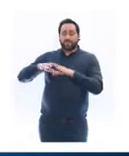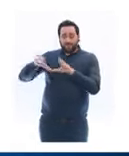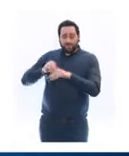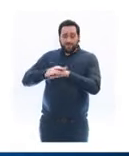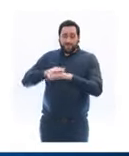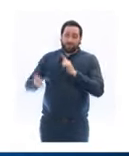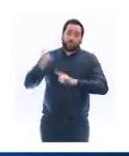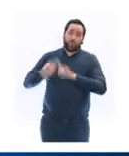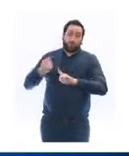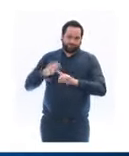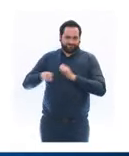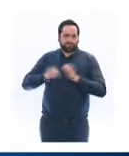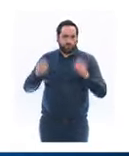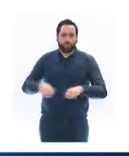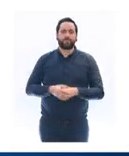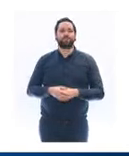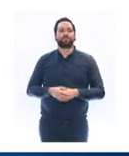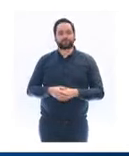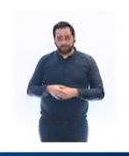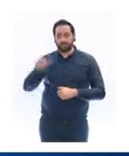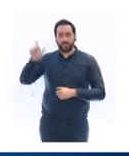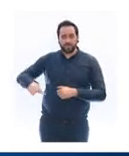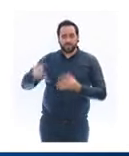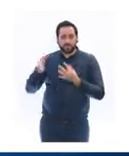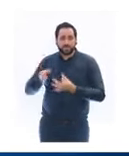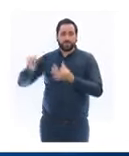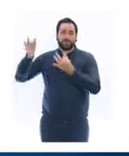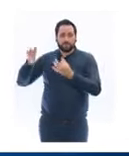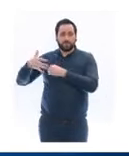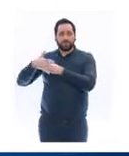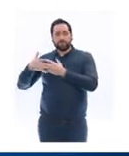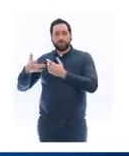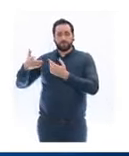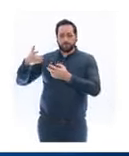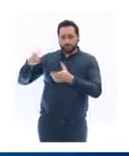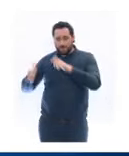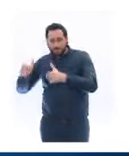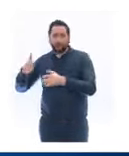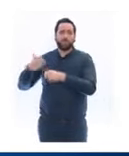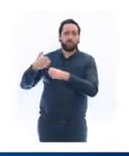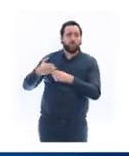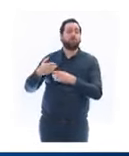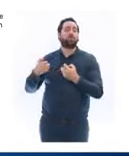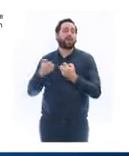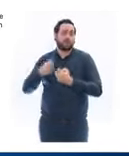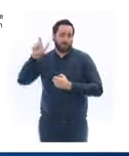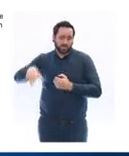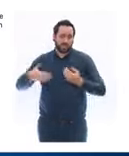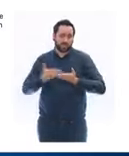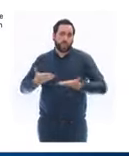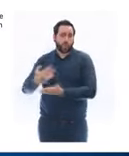aux personnes vulnérables et précaires, notamment aux personnes en situation de handicap. Pour une convocation